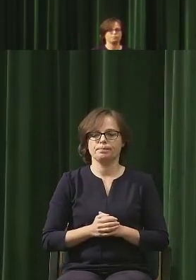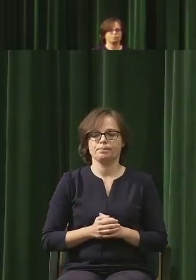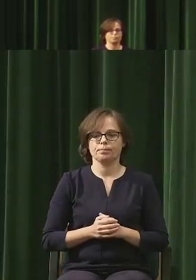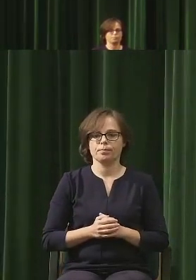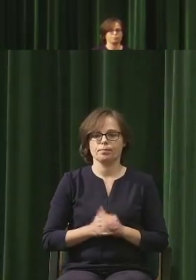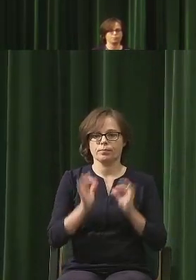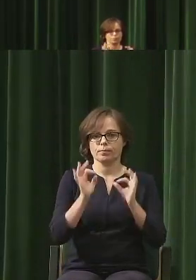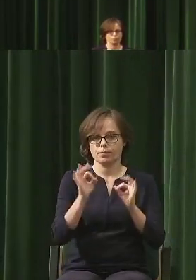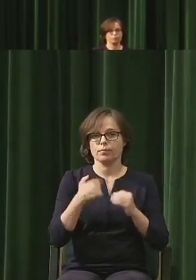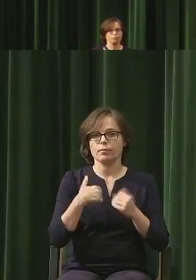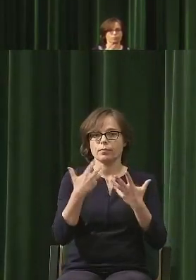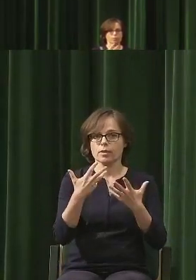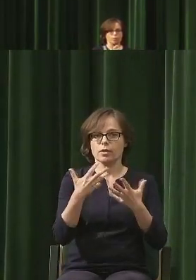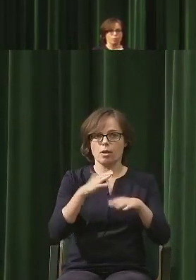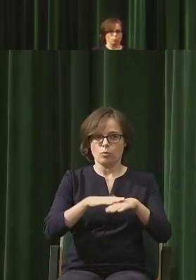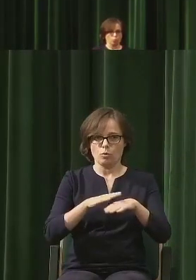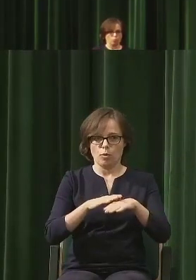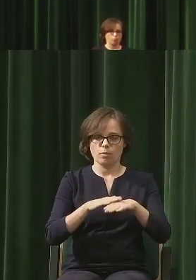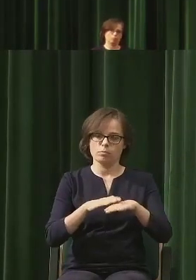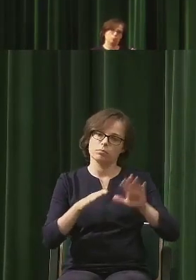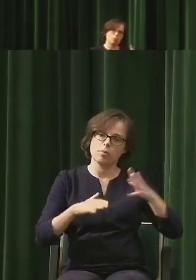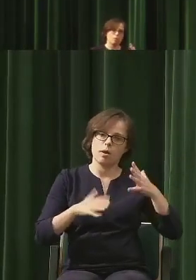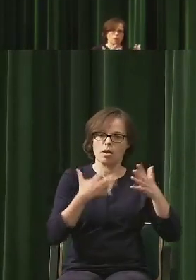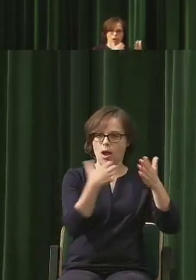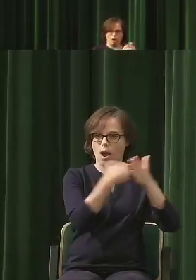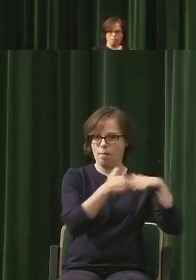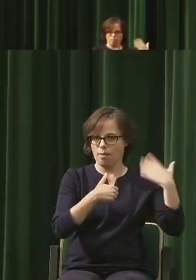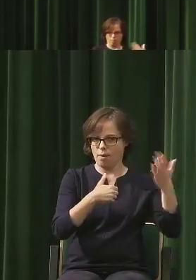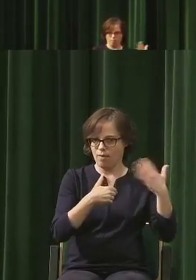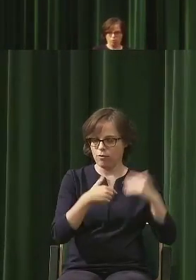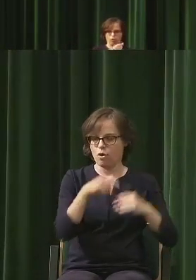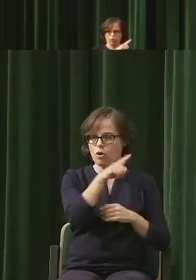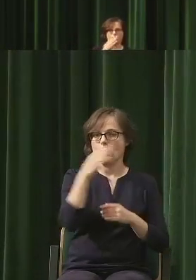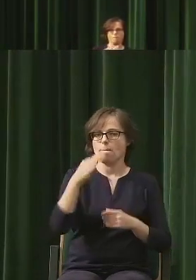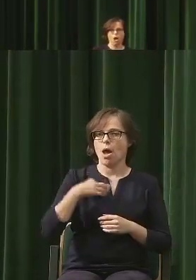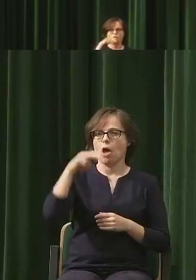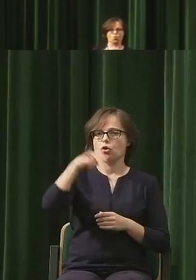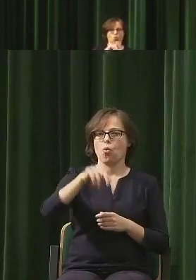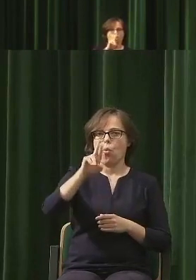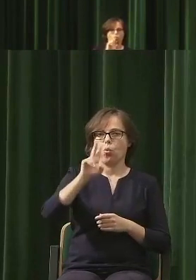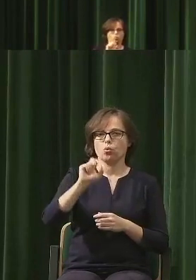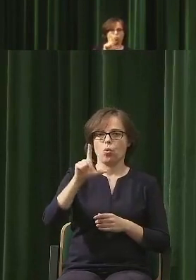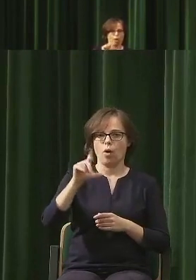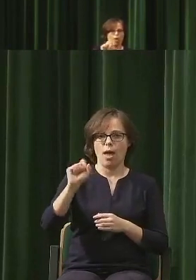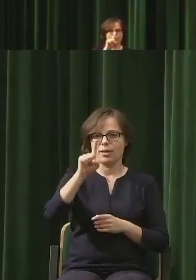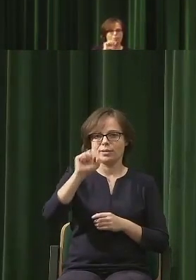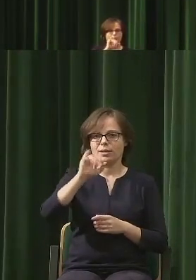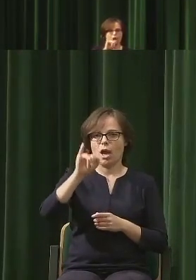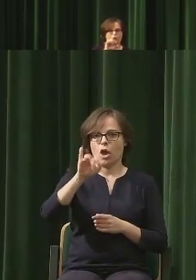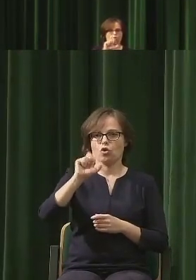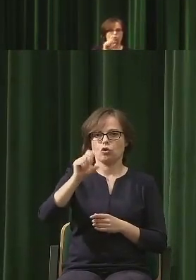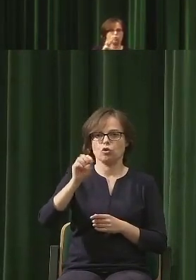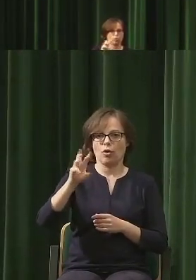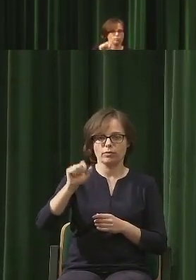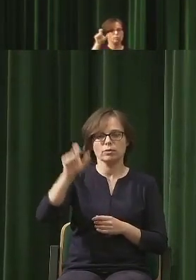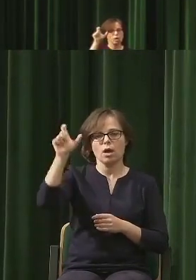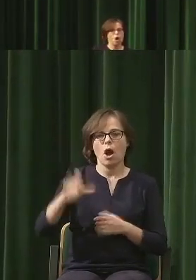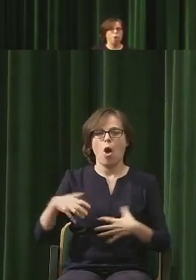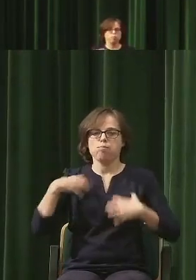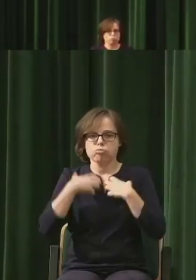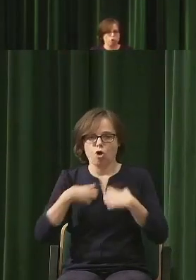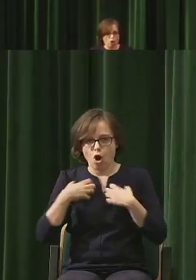dla przypomnienia, od mojej skrajnej lewej jest z nami pani Urszula Zajączkowska-Wieloszka i